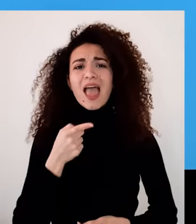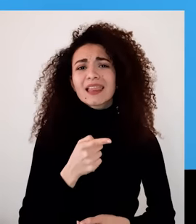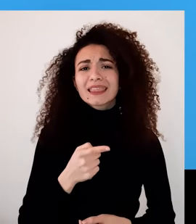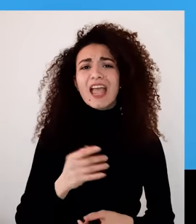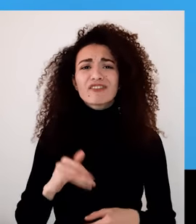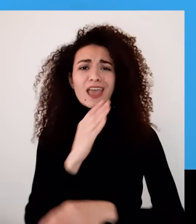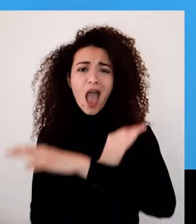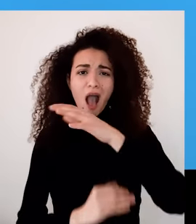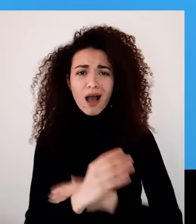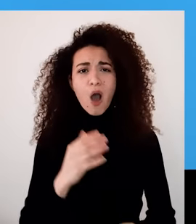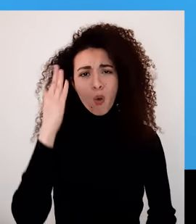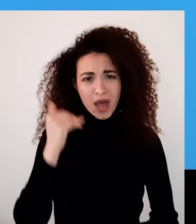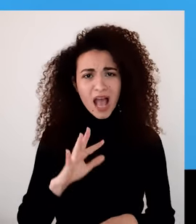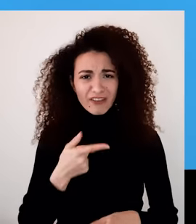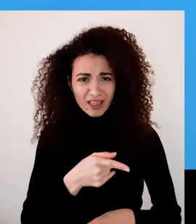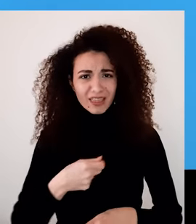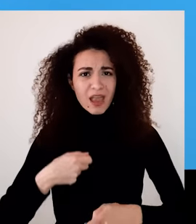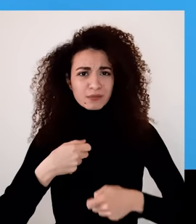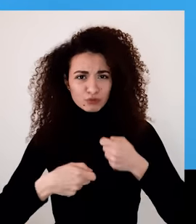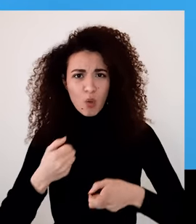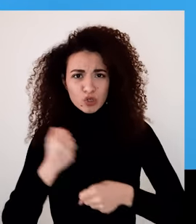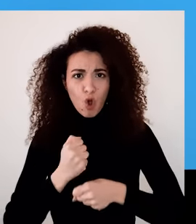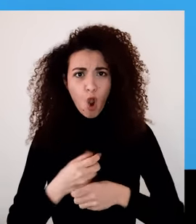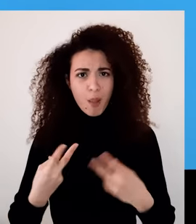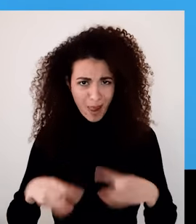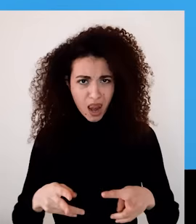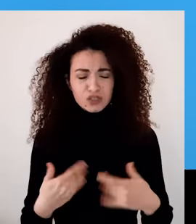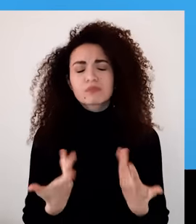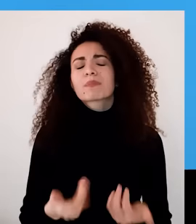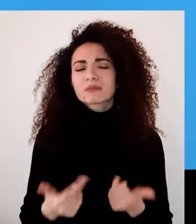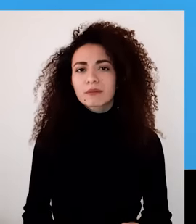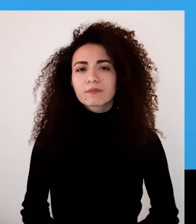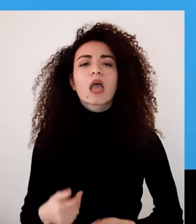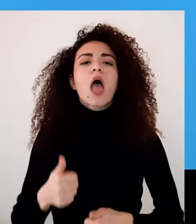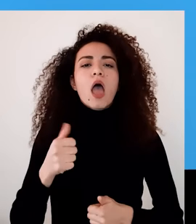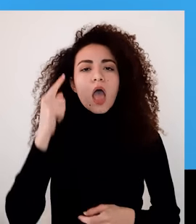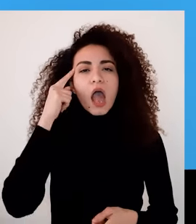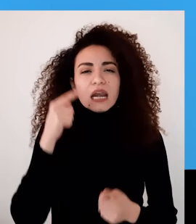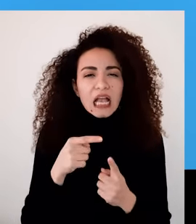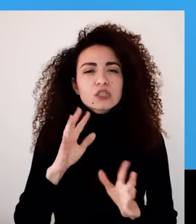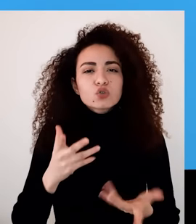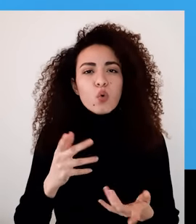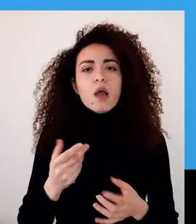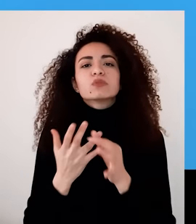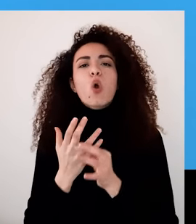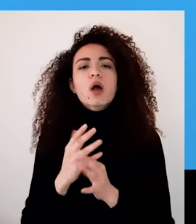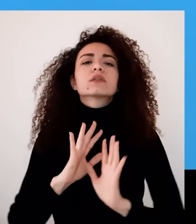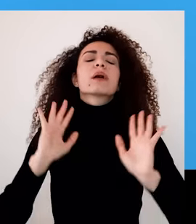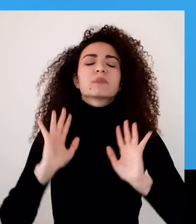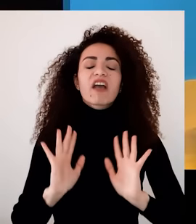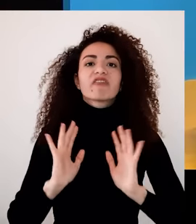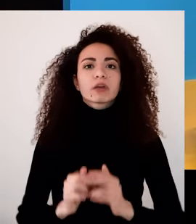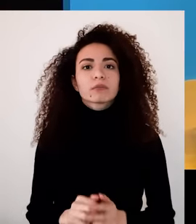المشككة أنت إمرأة وعندك إعاقة بدك تديري شركة؟ أو مش أحسنك أن تركزي على إيجاد شريك